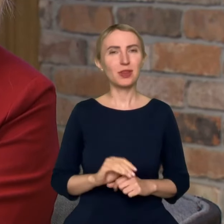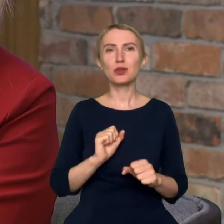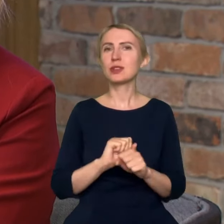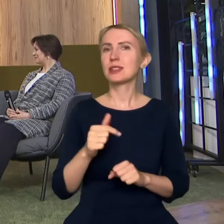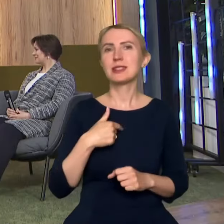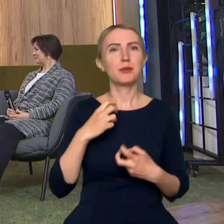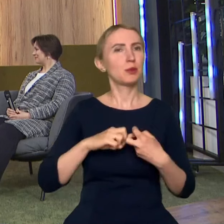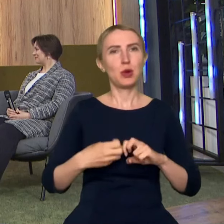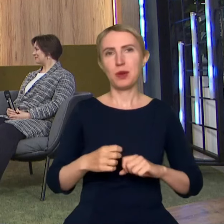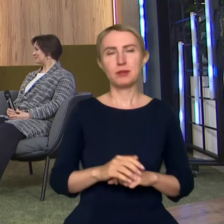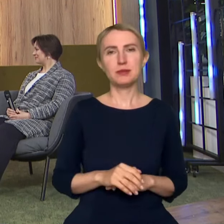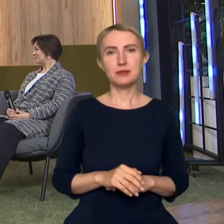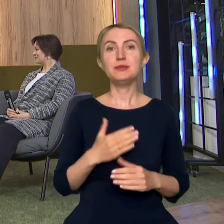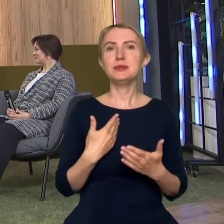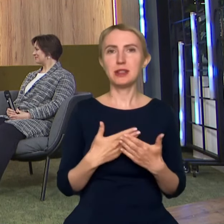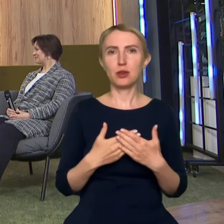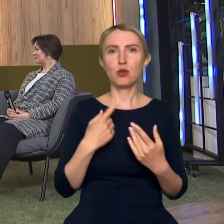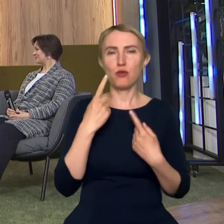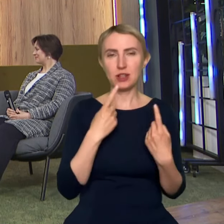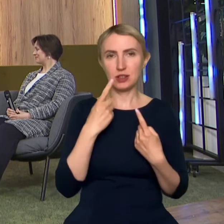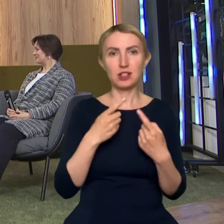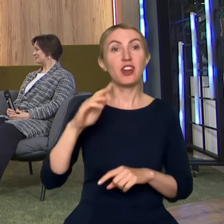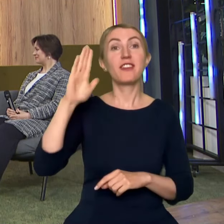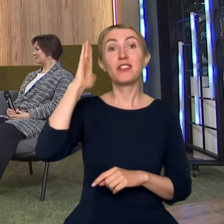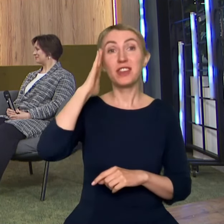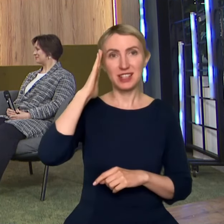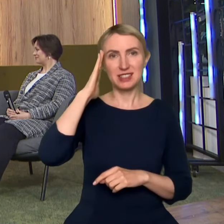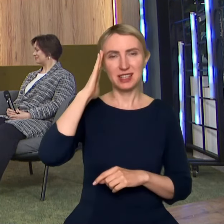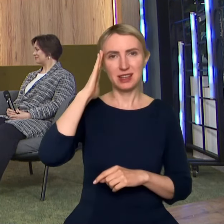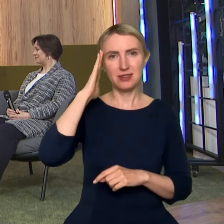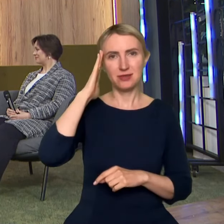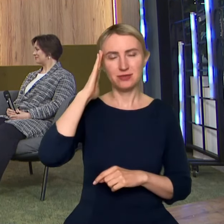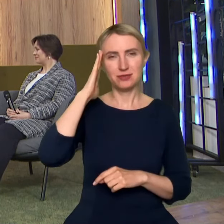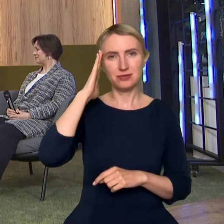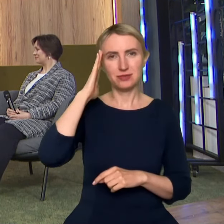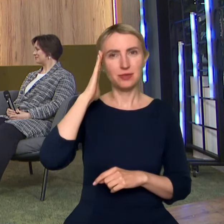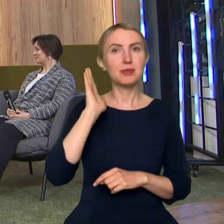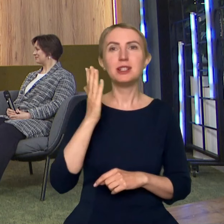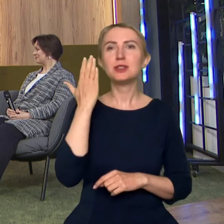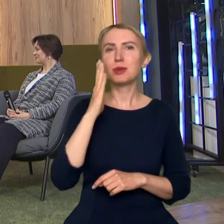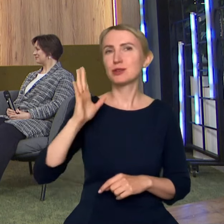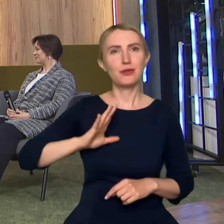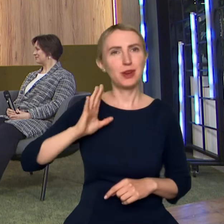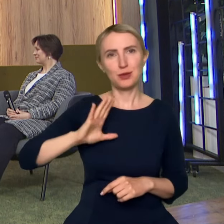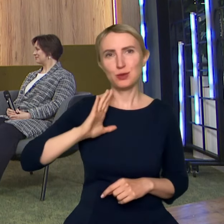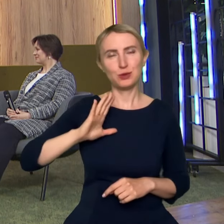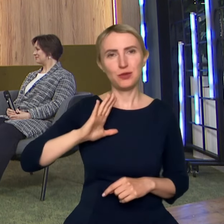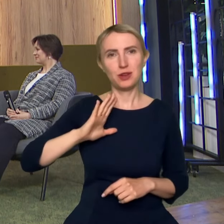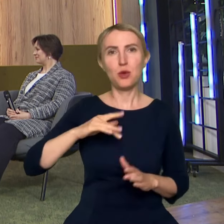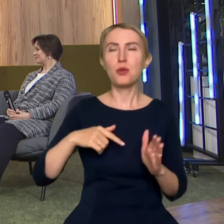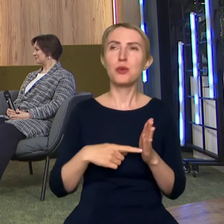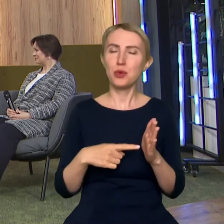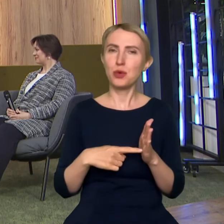problem. Dlatego też uważam, że wiedza stanie się bardzo cenna. To znaczy to jest tak, że